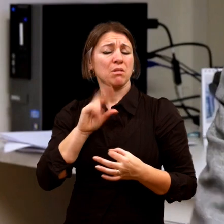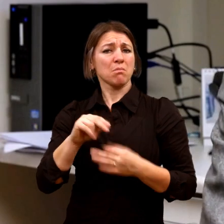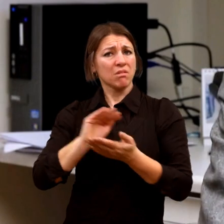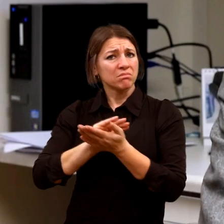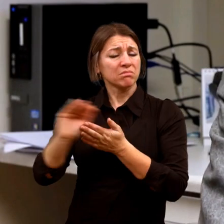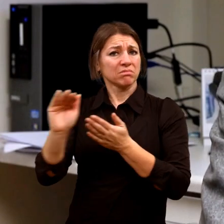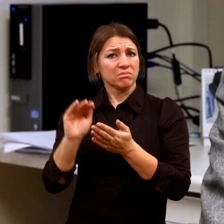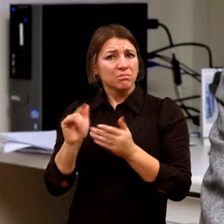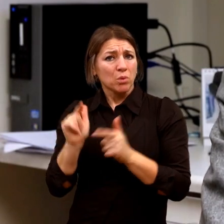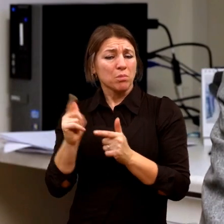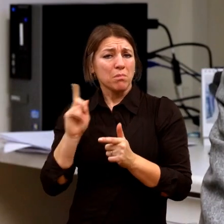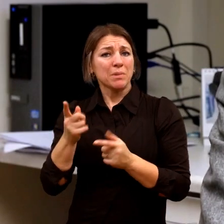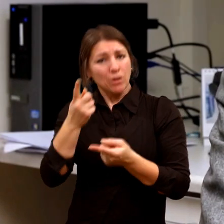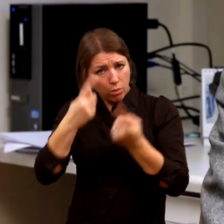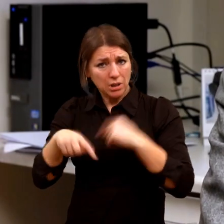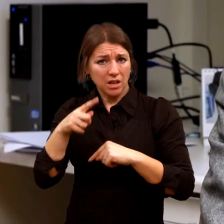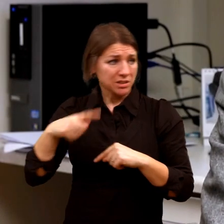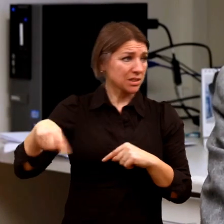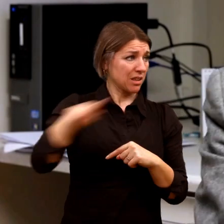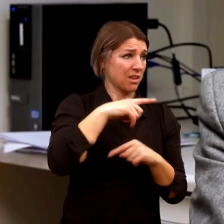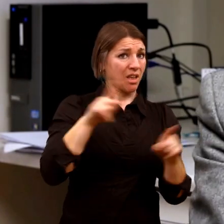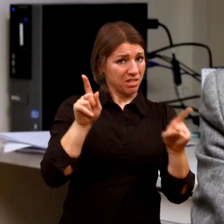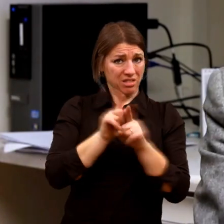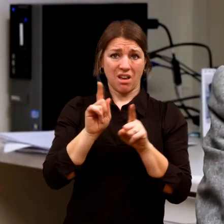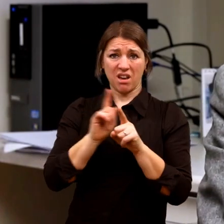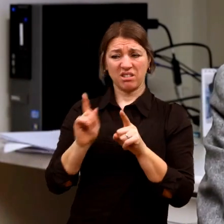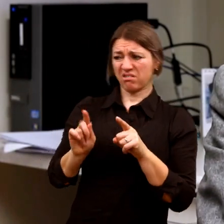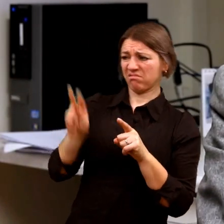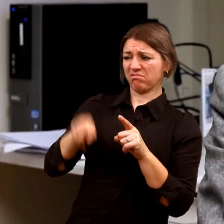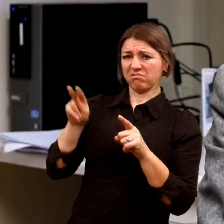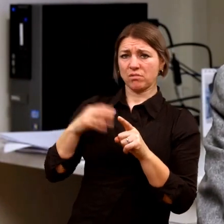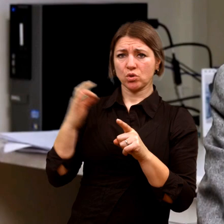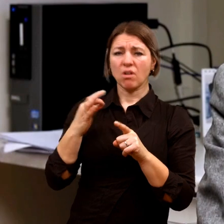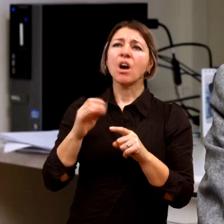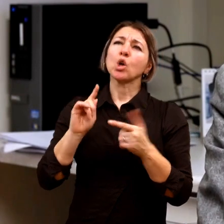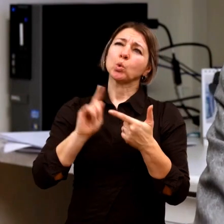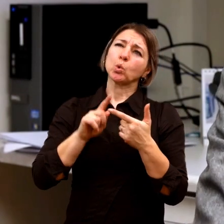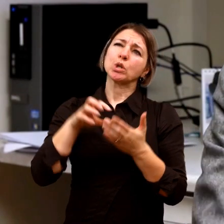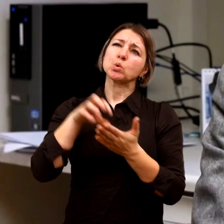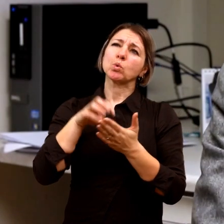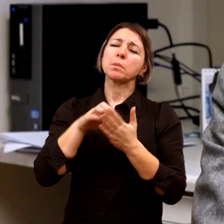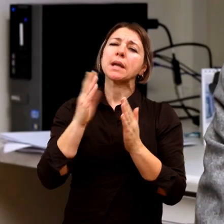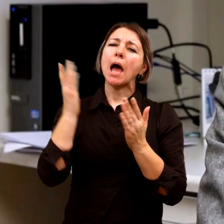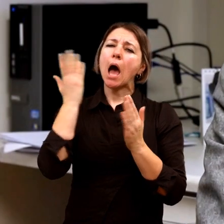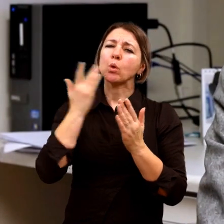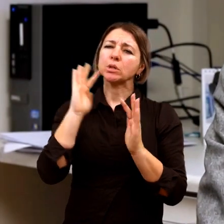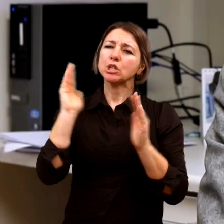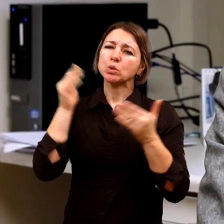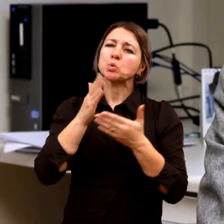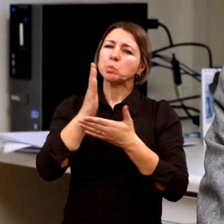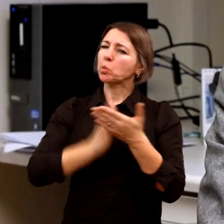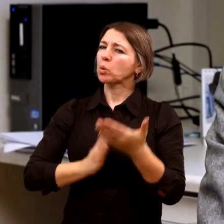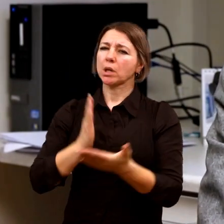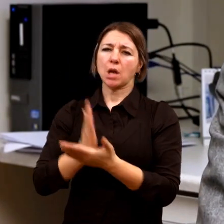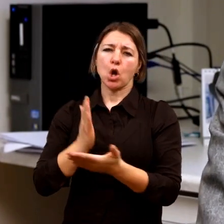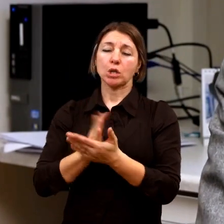i pro toho učitele. Ale u těch ostatních skupin, které já znám, ještě si umím představit některé autisty. To není plošně, ale některé